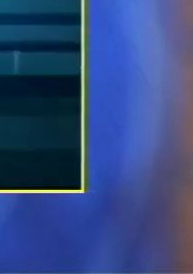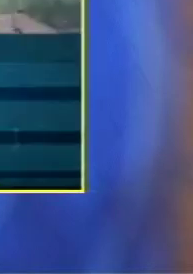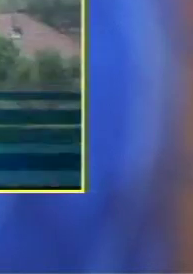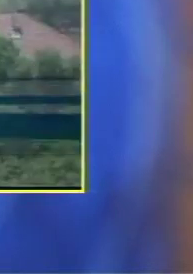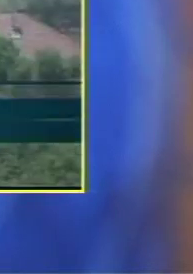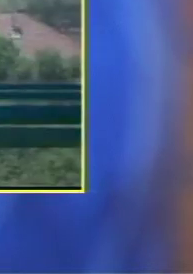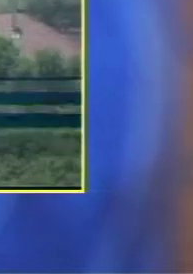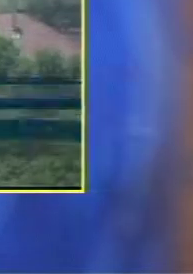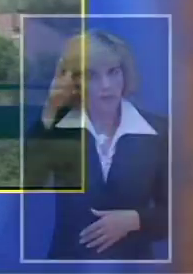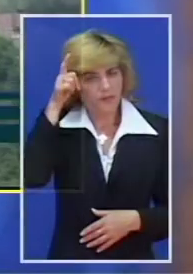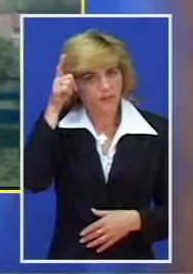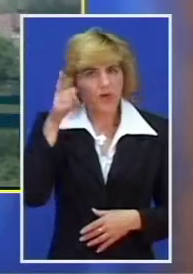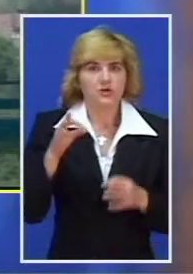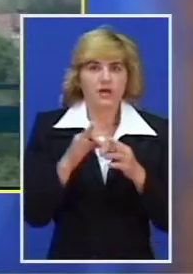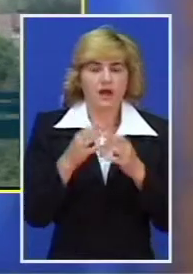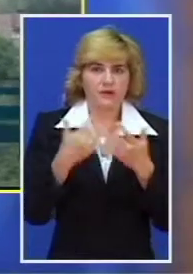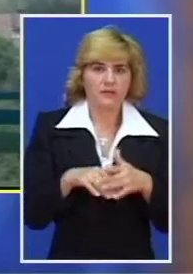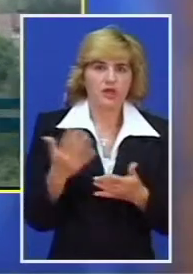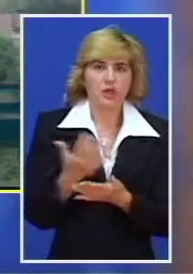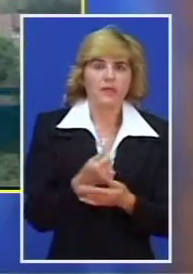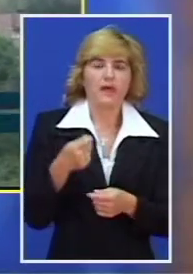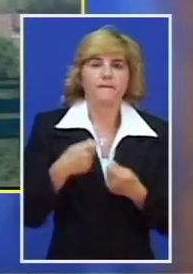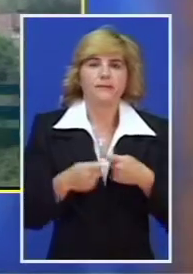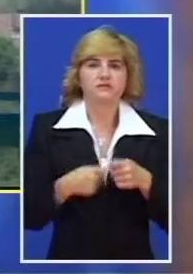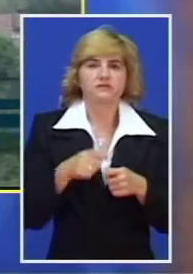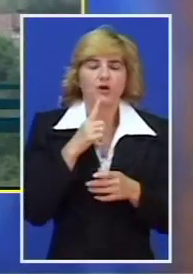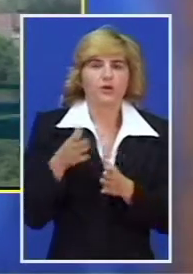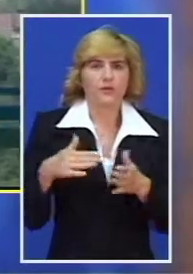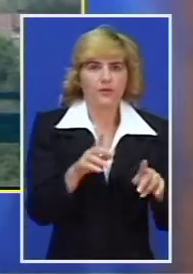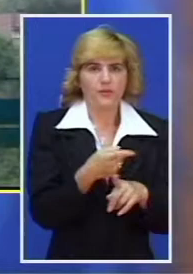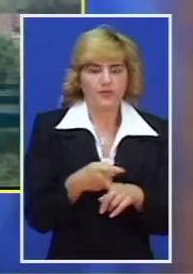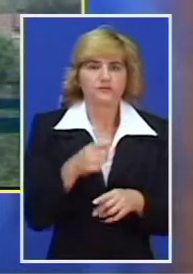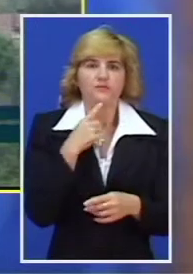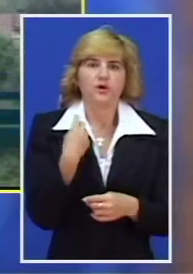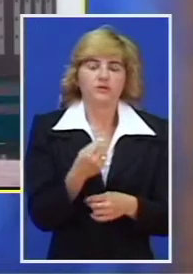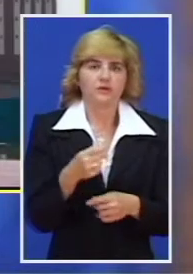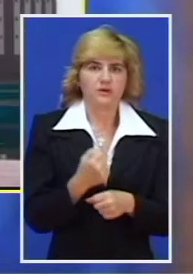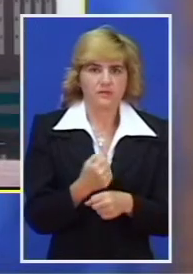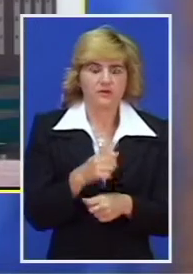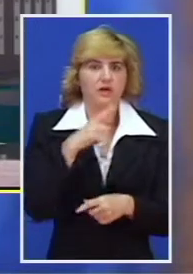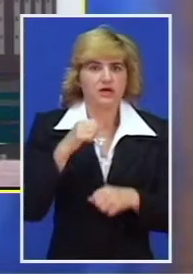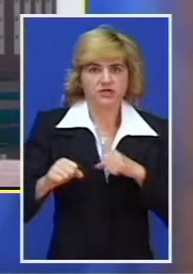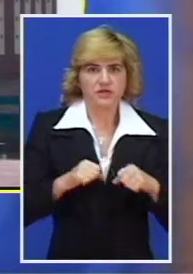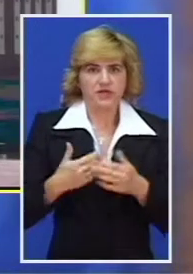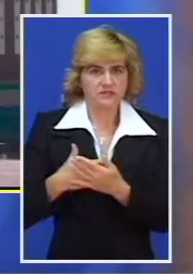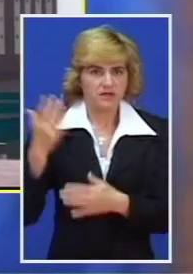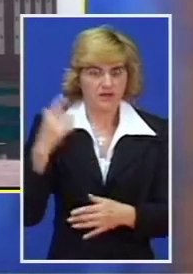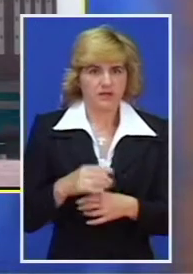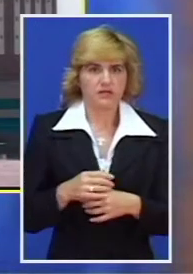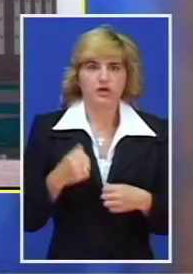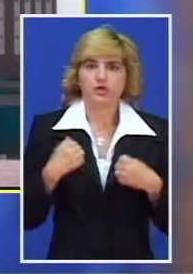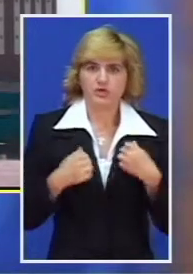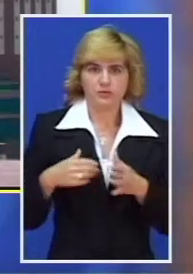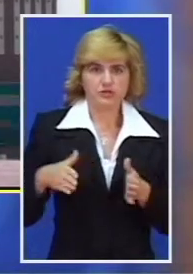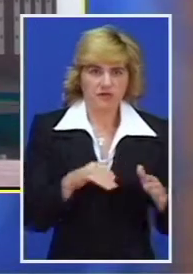Beogradska Alpina dobila posao rekonstrukcije lokalnih puteva zbog ekonomičnosti, kaže u Direkciji za izgradnju grada. Subotički